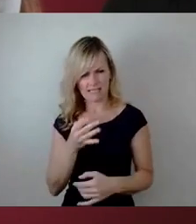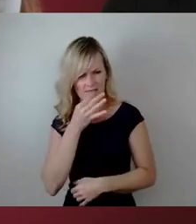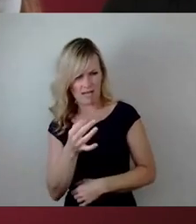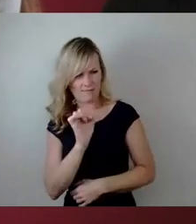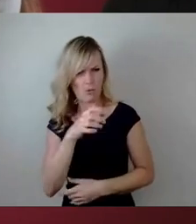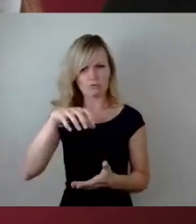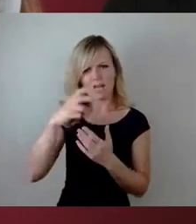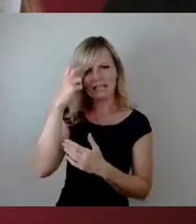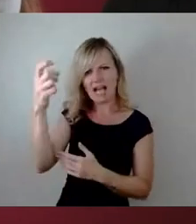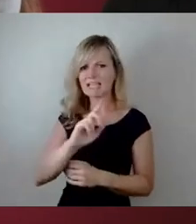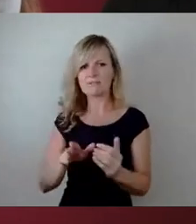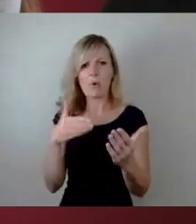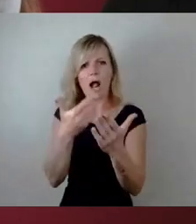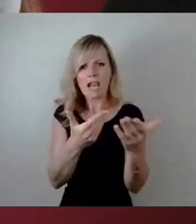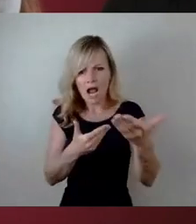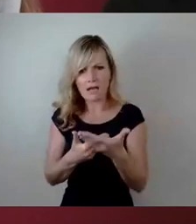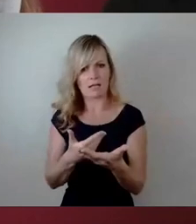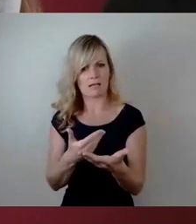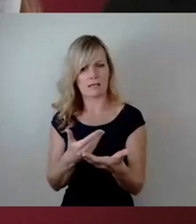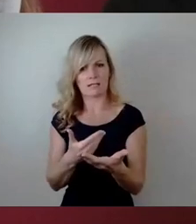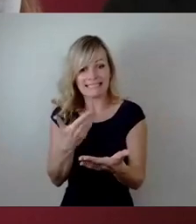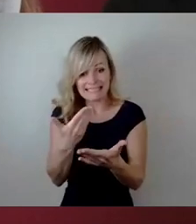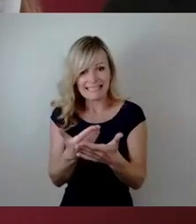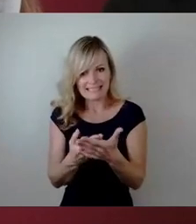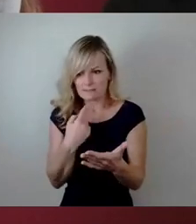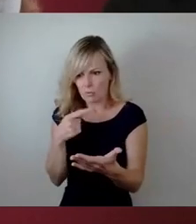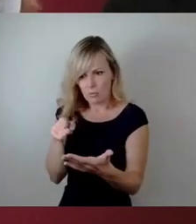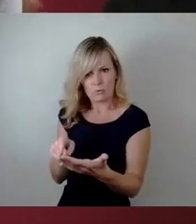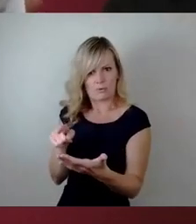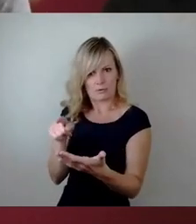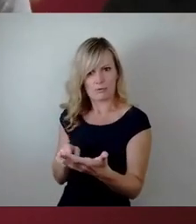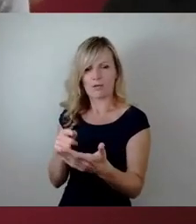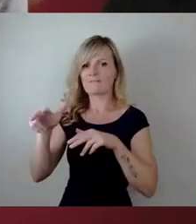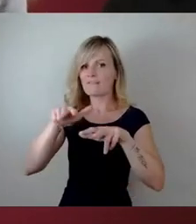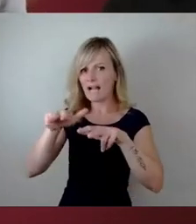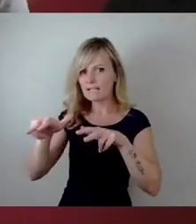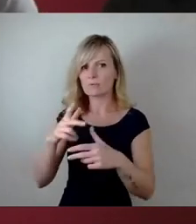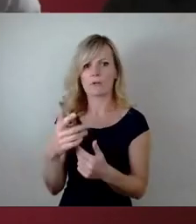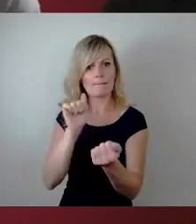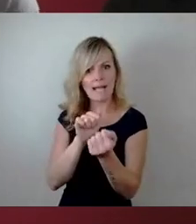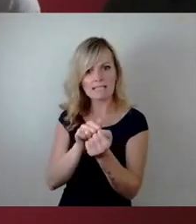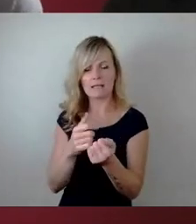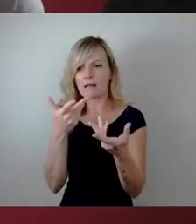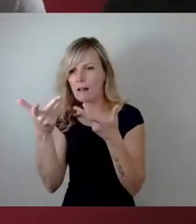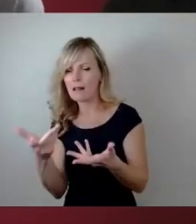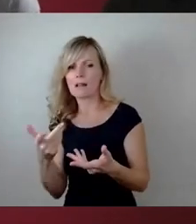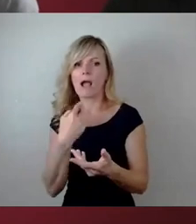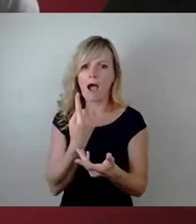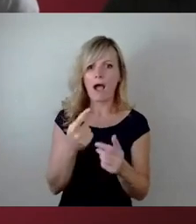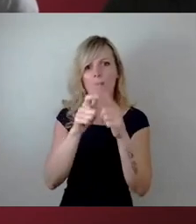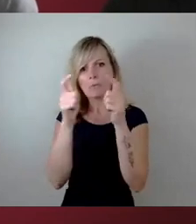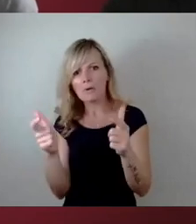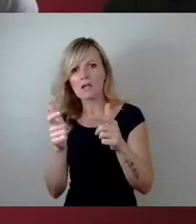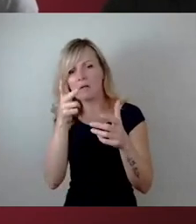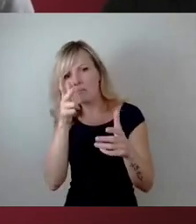nie mit einer Vorlage, sage ich mal, wenn man diese Äußerungen, die von der Verwaltung gegenüber der Presse getätigt hat, über die marode Brücke, wenn man die